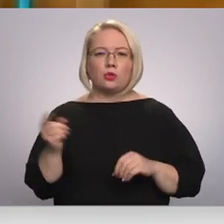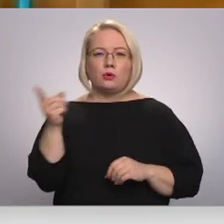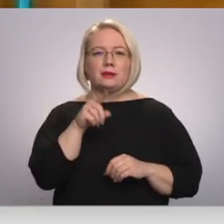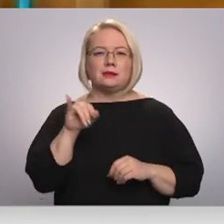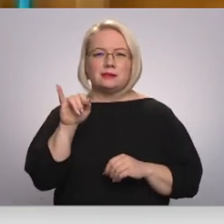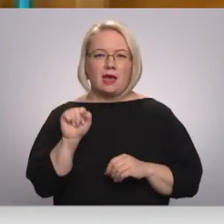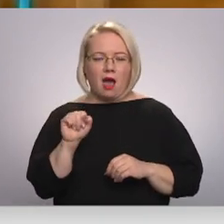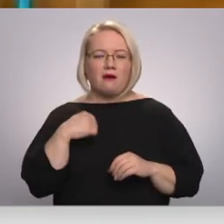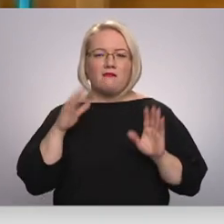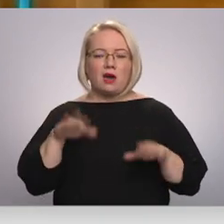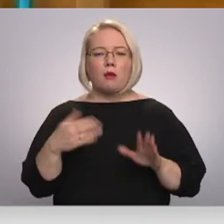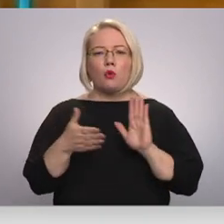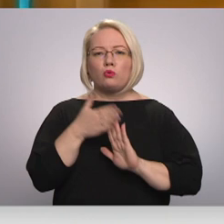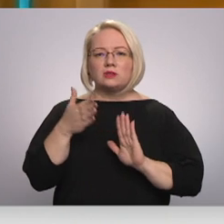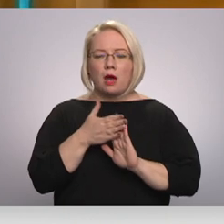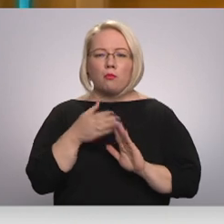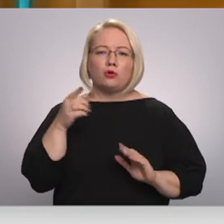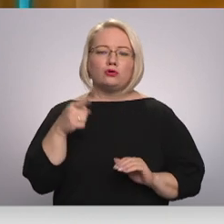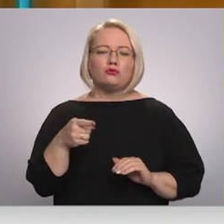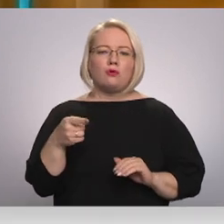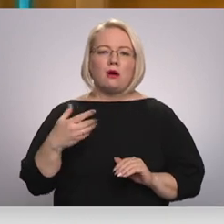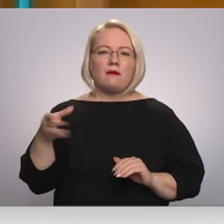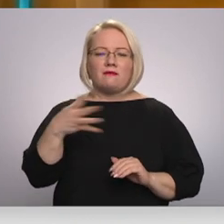varam uzlabot šo kapitālas sabiedrību pārvaldību.